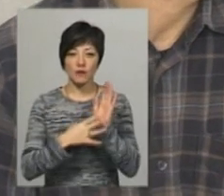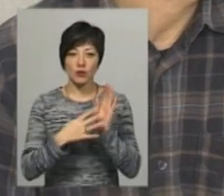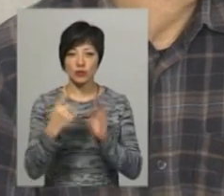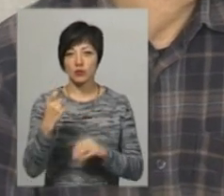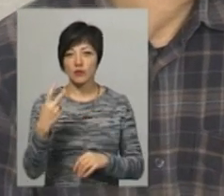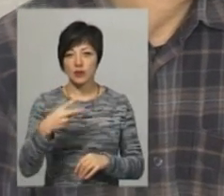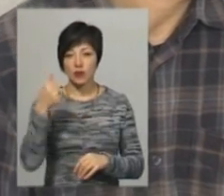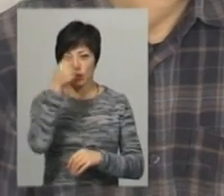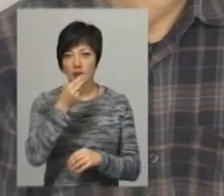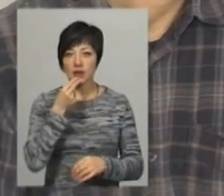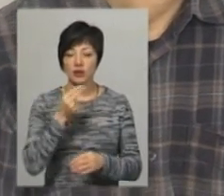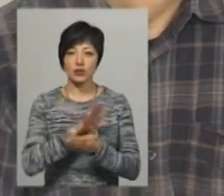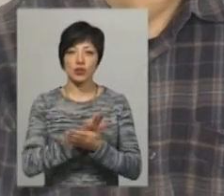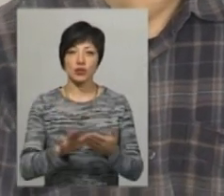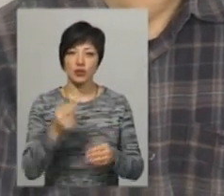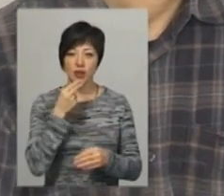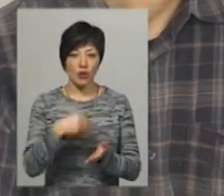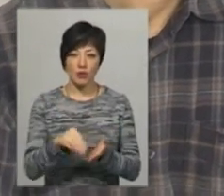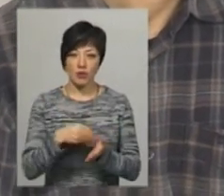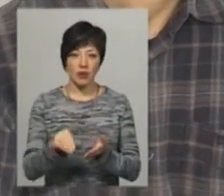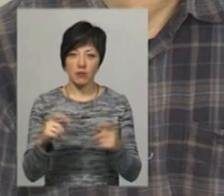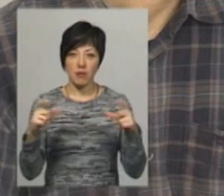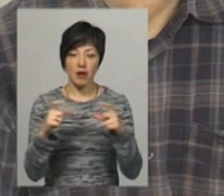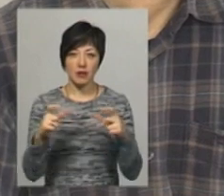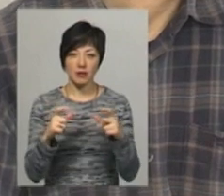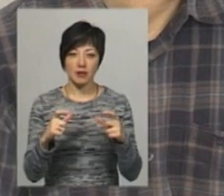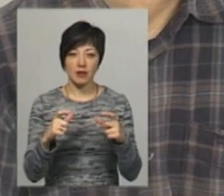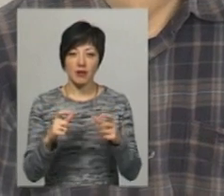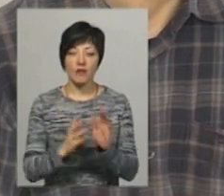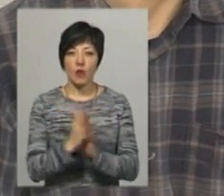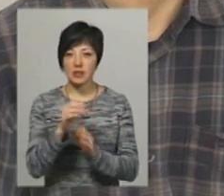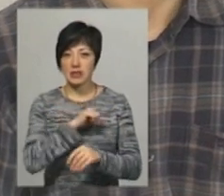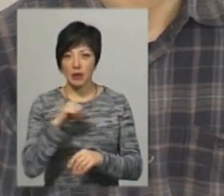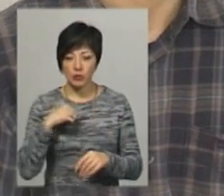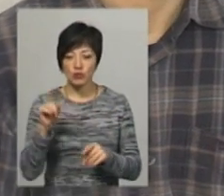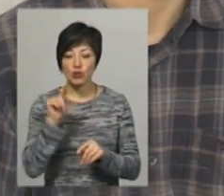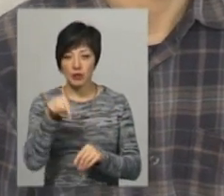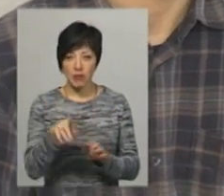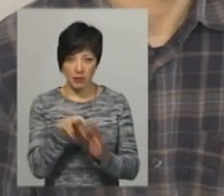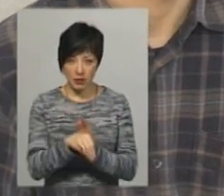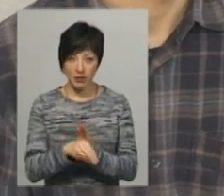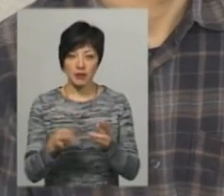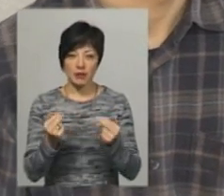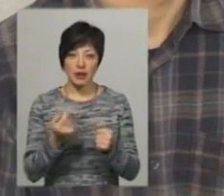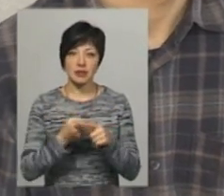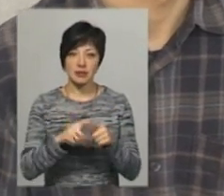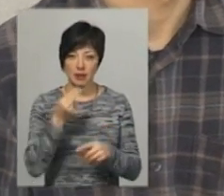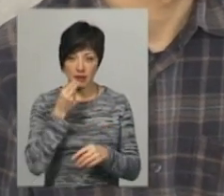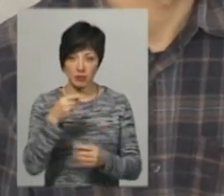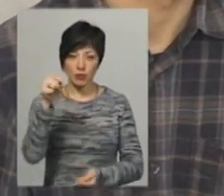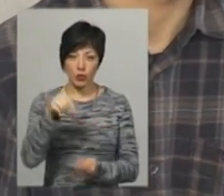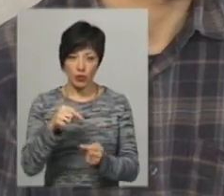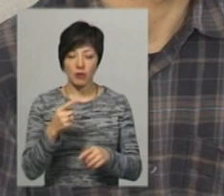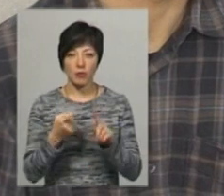далі, що вони їли органічну їжу. Вони не купляли в супермаркеті, вони їм виражували самі, вони знали, що там, і так, це їли, і їм це